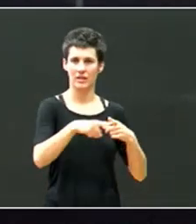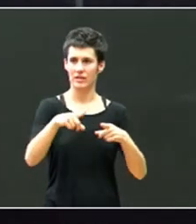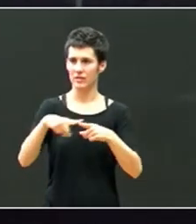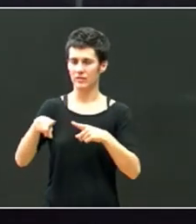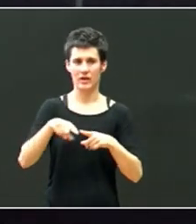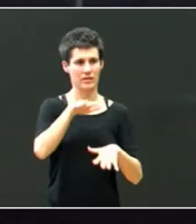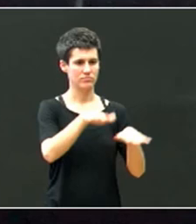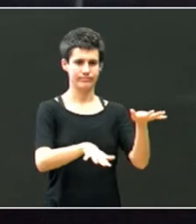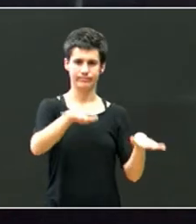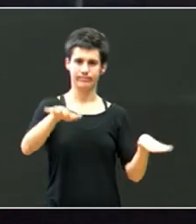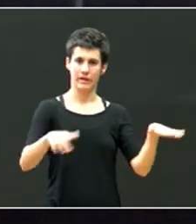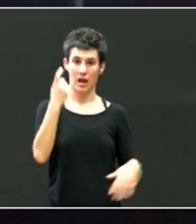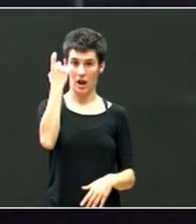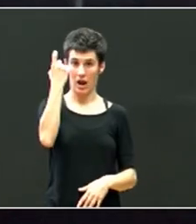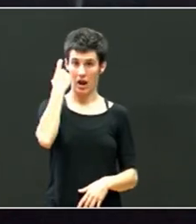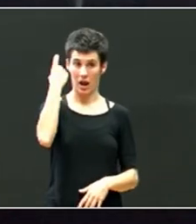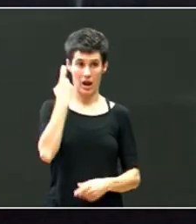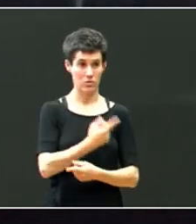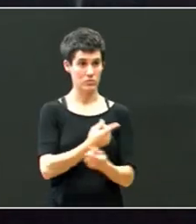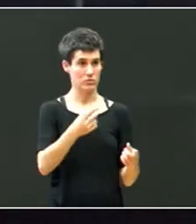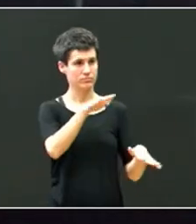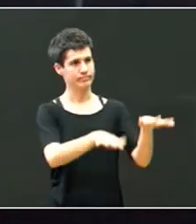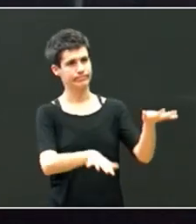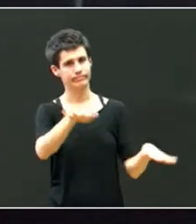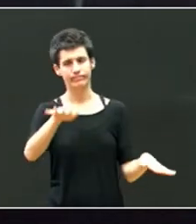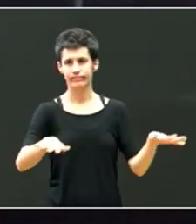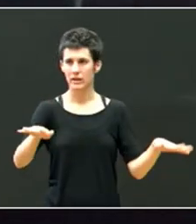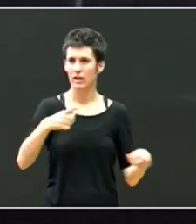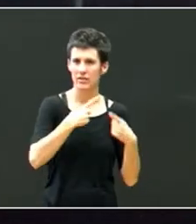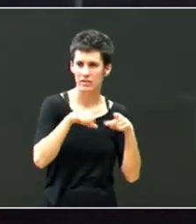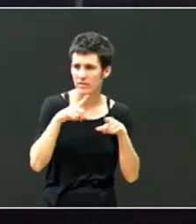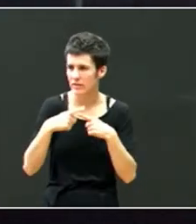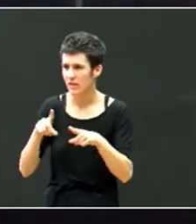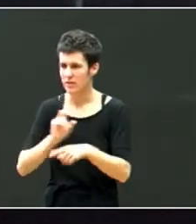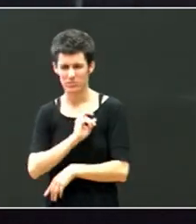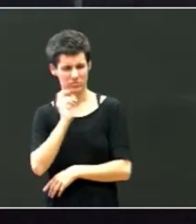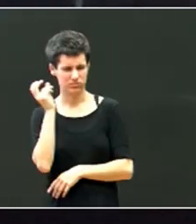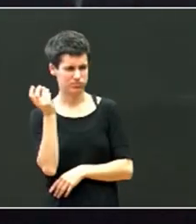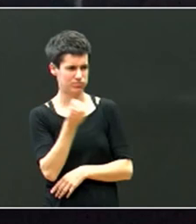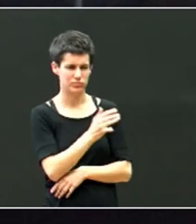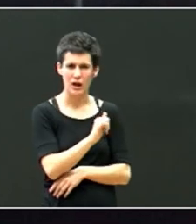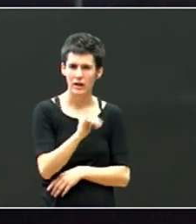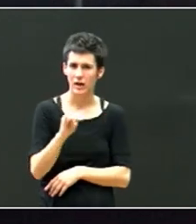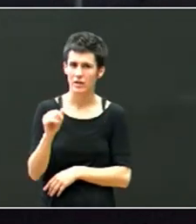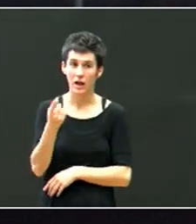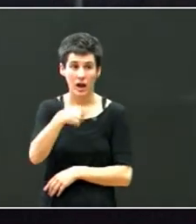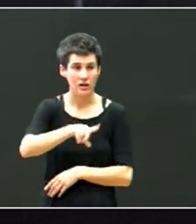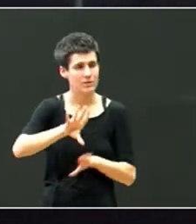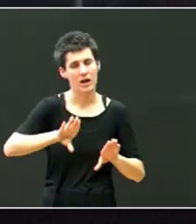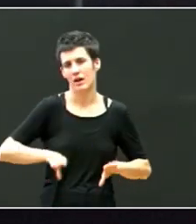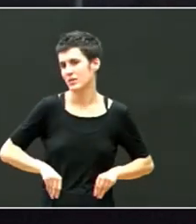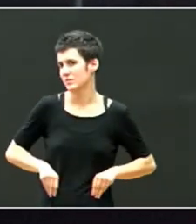ikasle guztiek, desberdinak dira, eta desberdin txasun, oso oso osoa nitzak, eta hori onartzea,